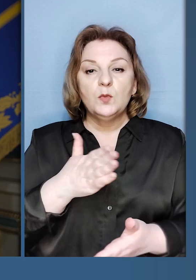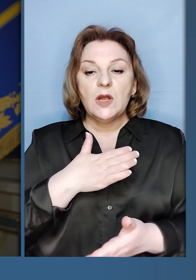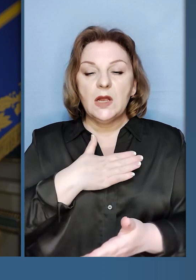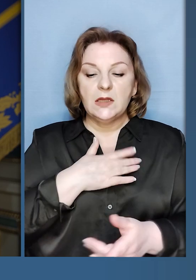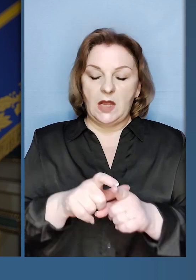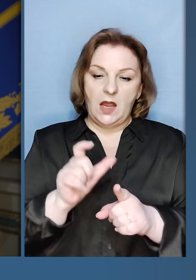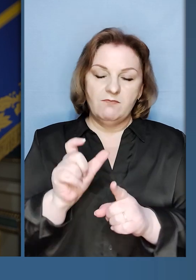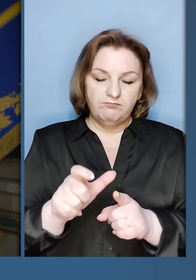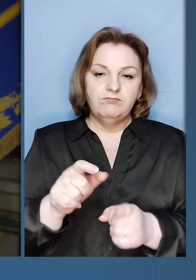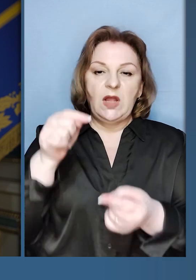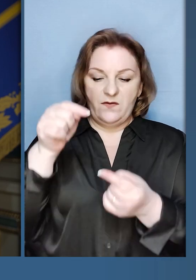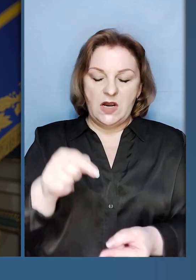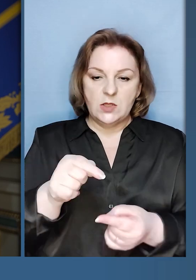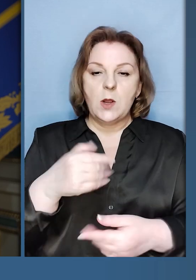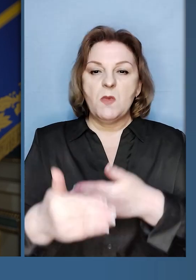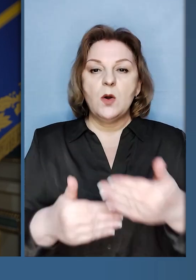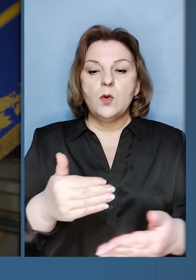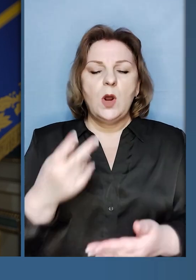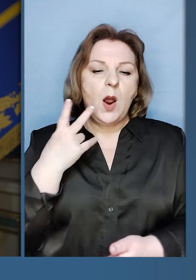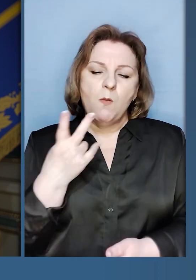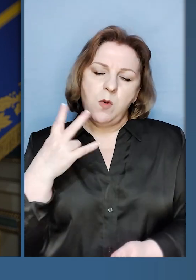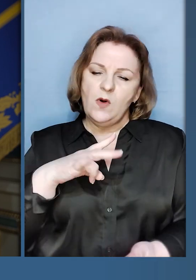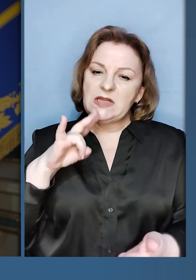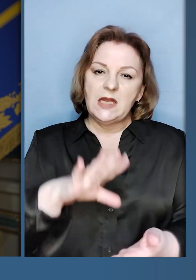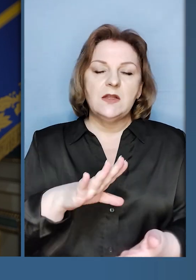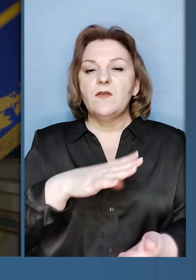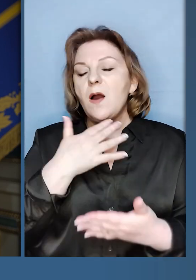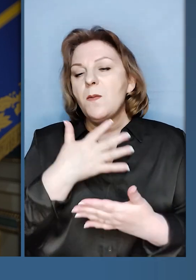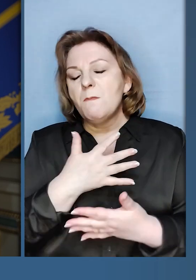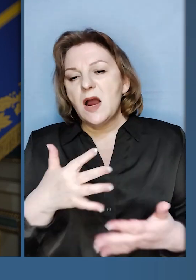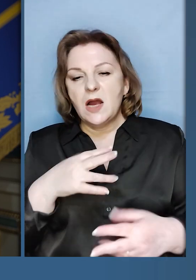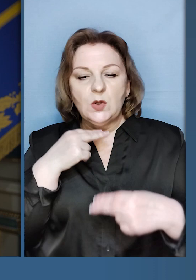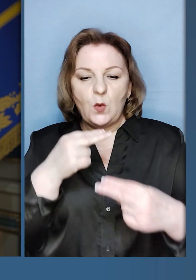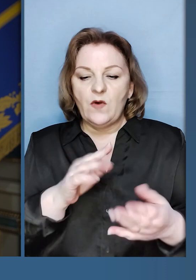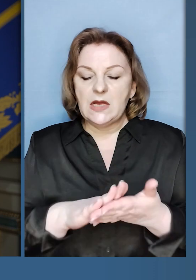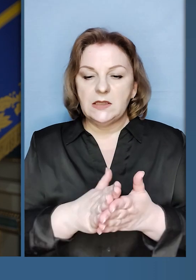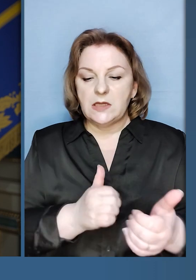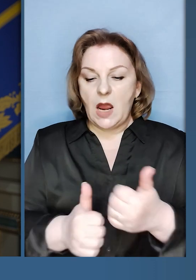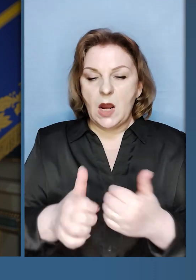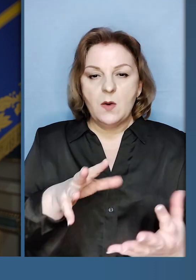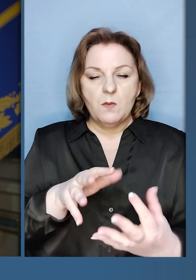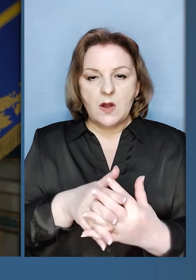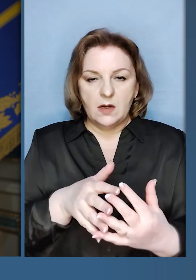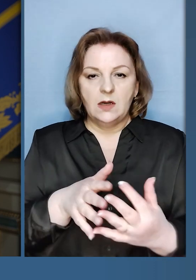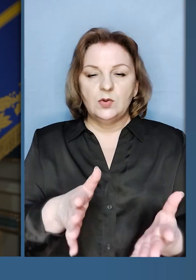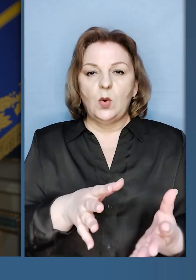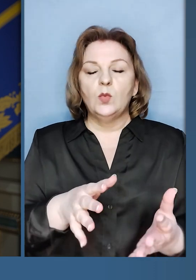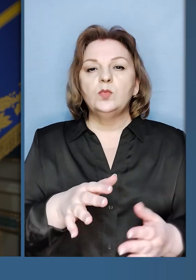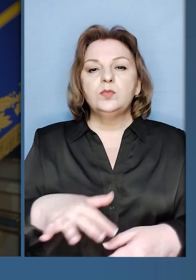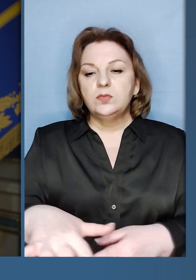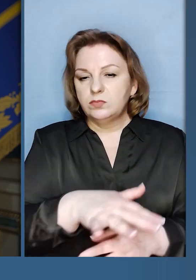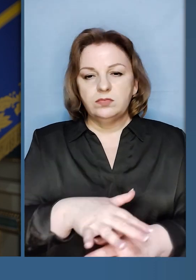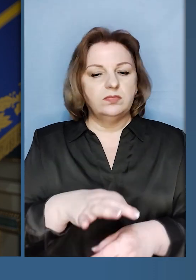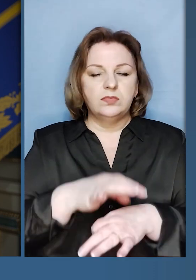Готуємо наші відповідні кроки. Постійно незмінно максимум уваги ситуації на передовій. Жостоким